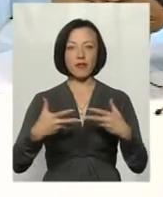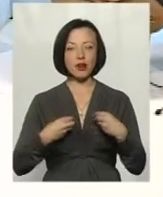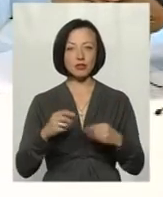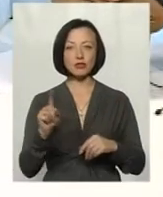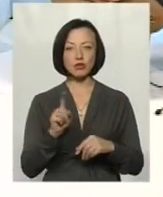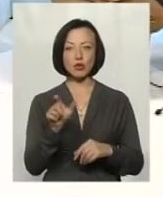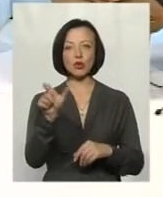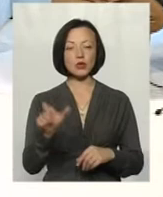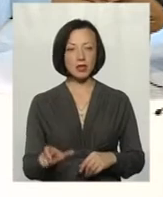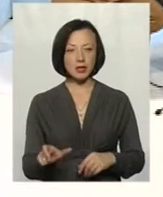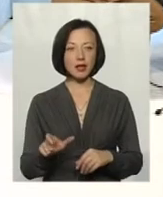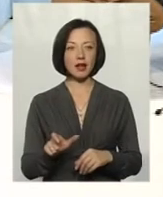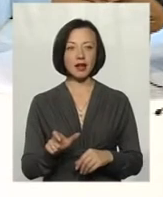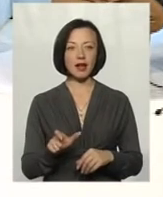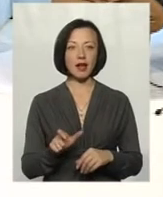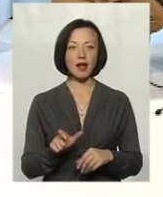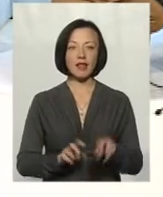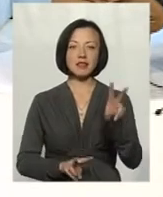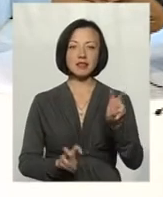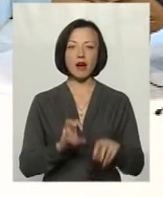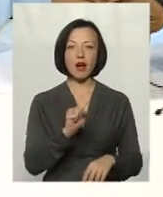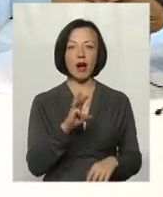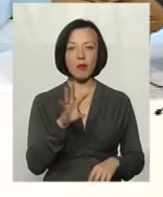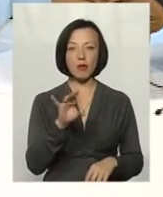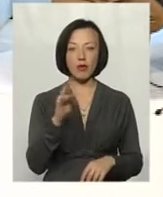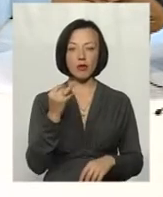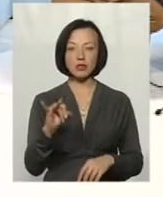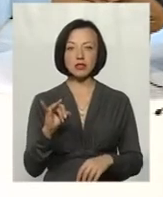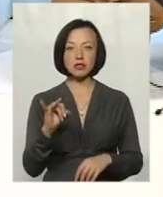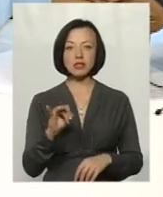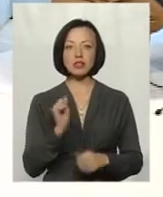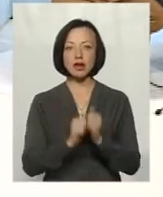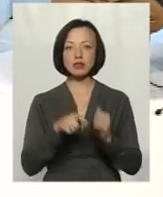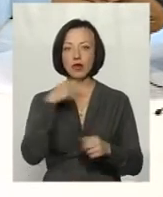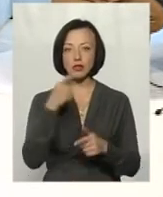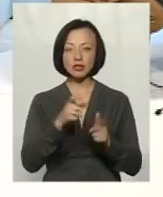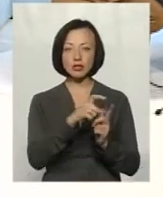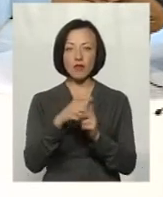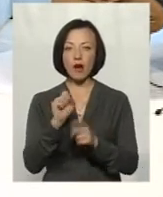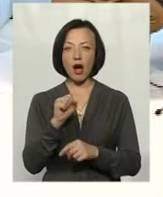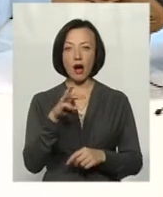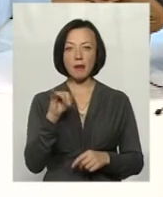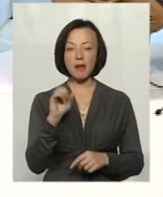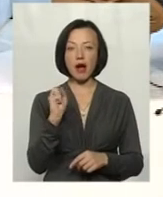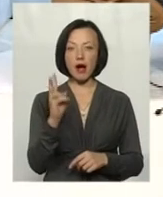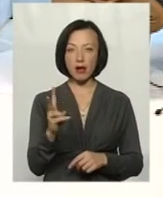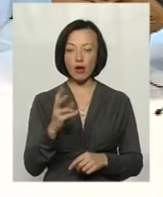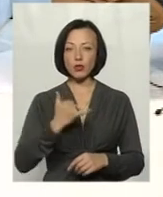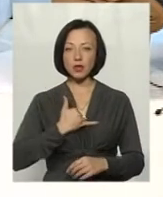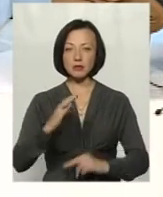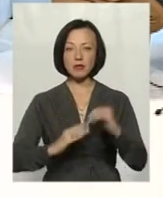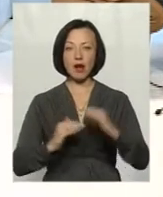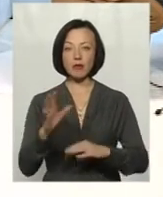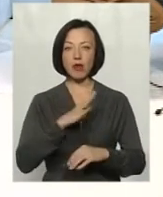саме людина називає амонієм. Тому що часто говориться слово «аміак». І в нашій практиці навіть були такі випадки, коли